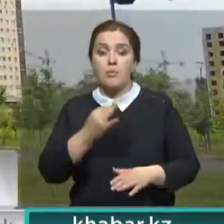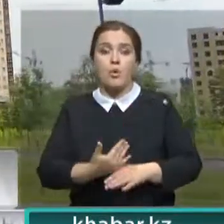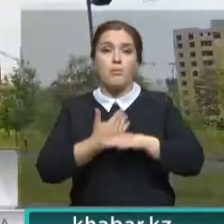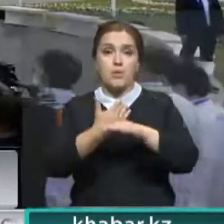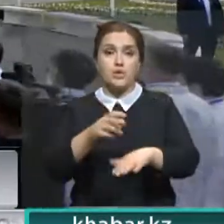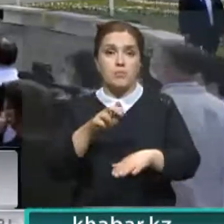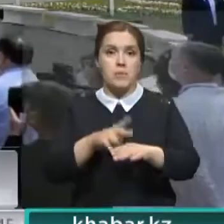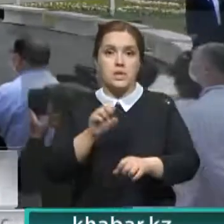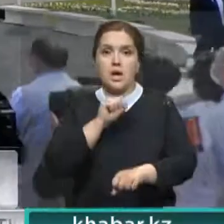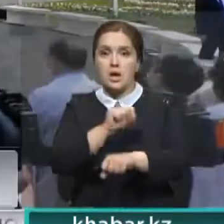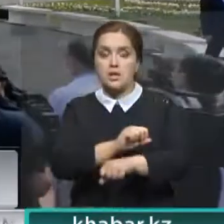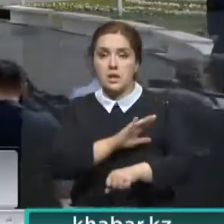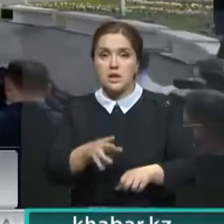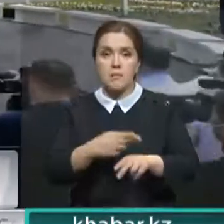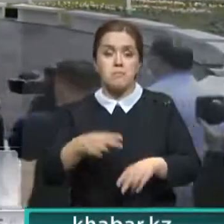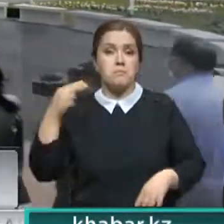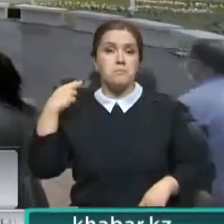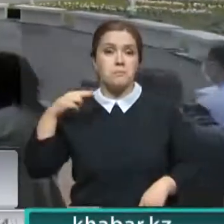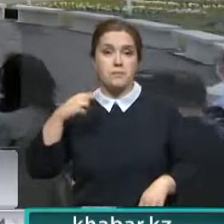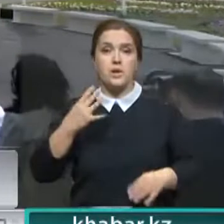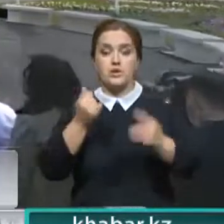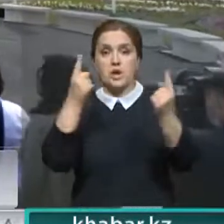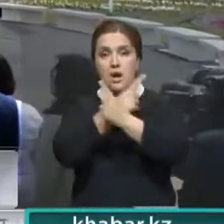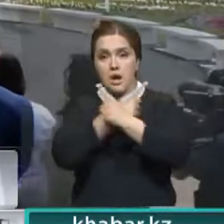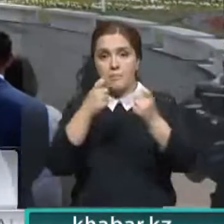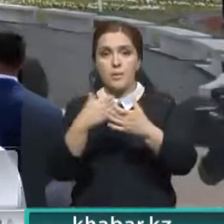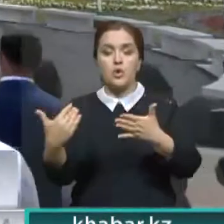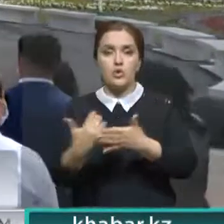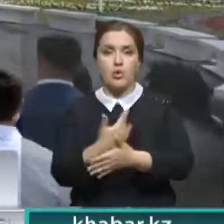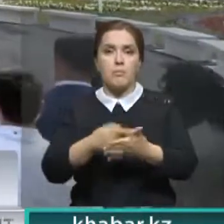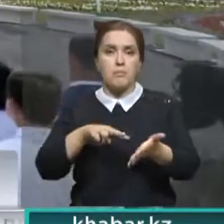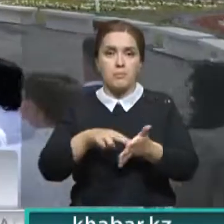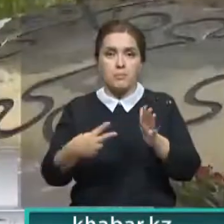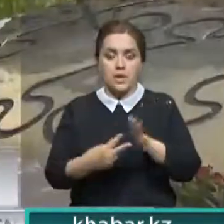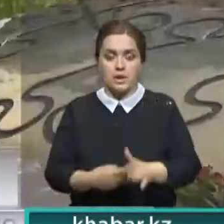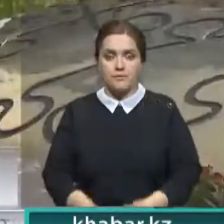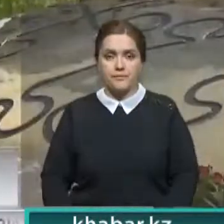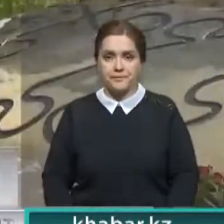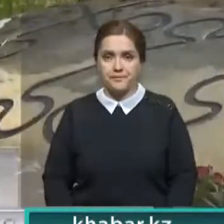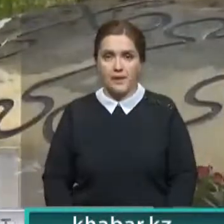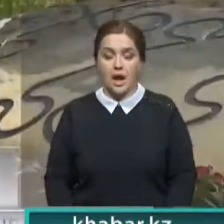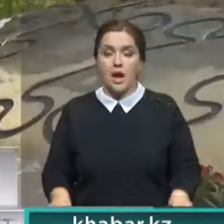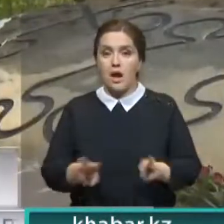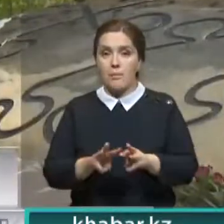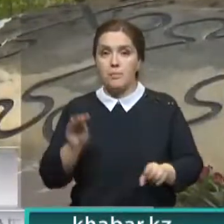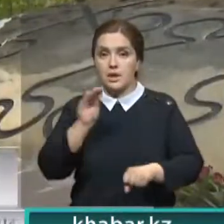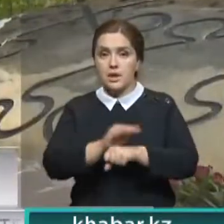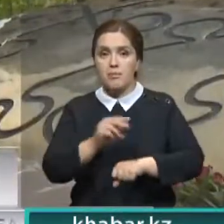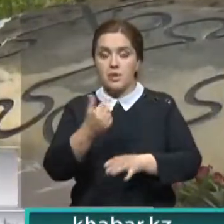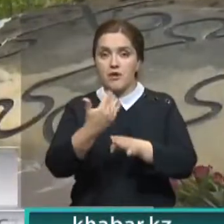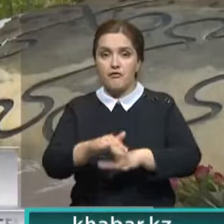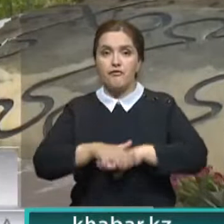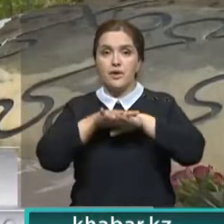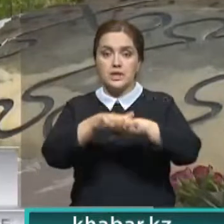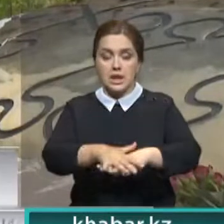медиков не останавливается. Президент сегодня анонсировал новый пакет мер. Правительство дополнительно выделит на эти